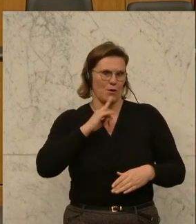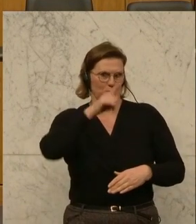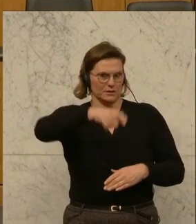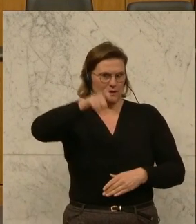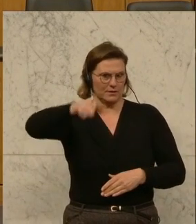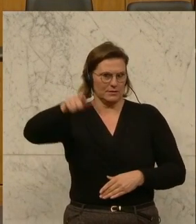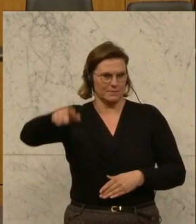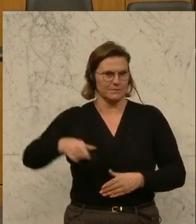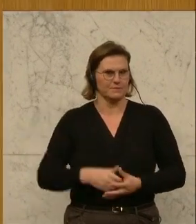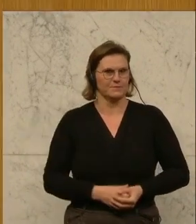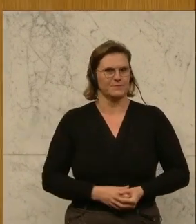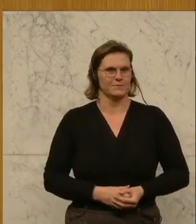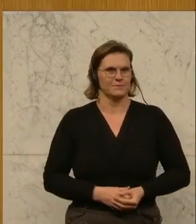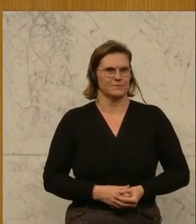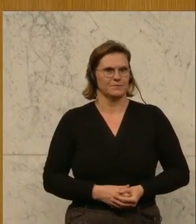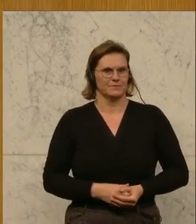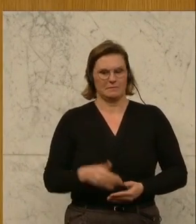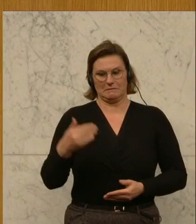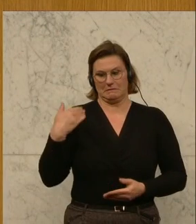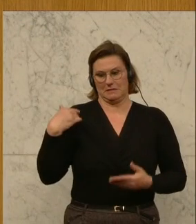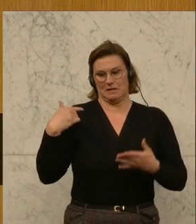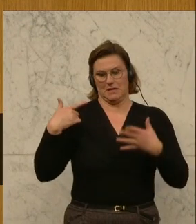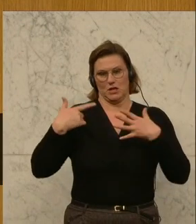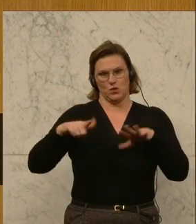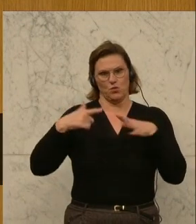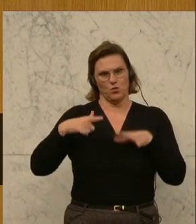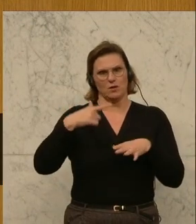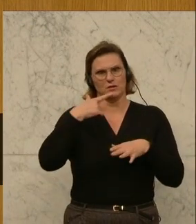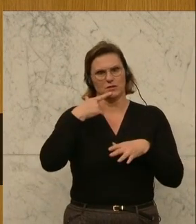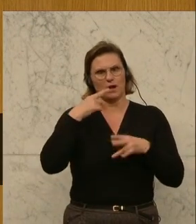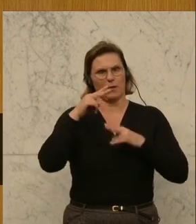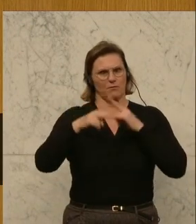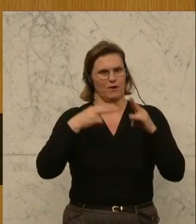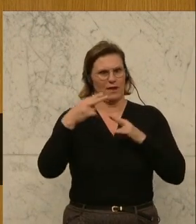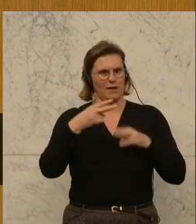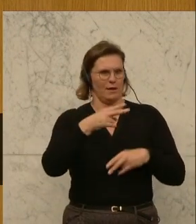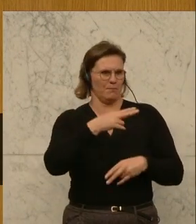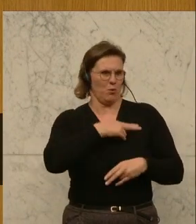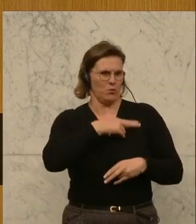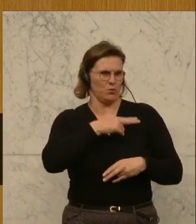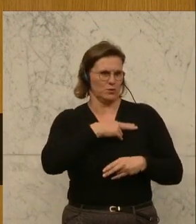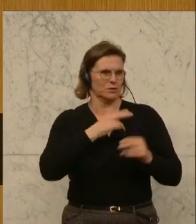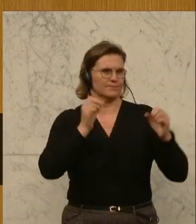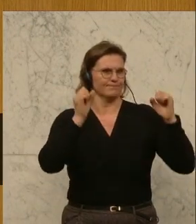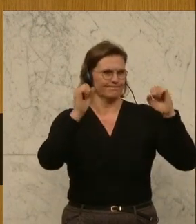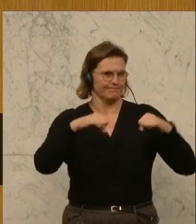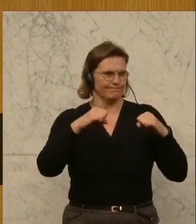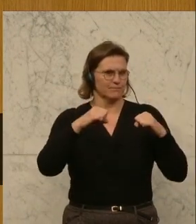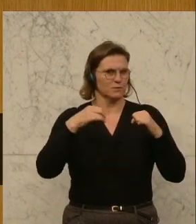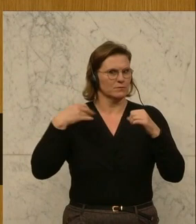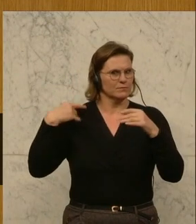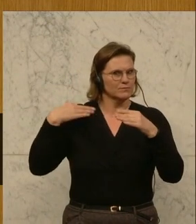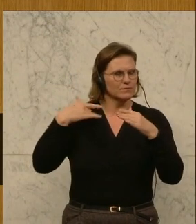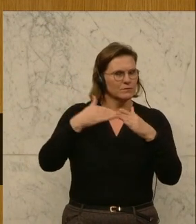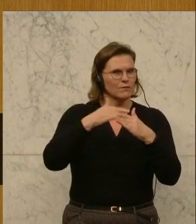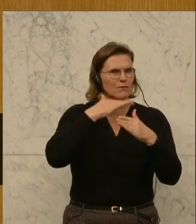im Juli haben wir diesen sogenannten Pflegebonus hier beschlossen. Und seither langen unzählige